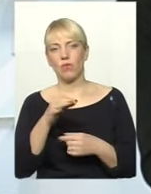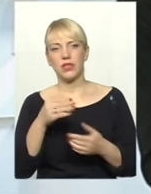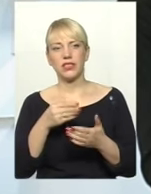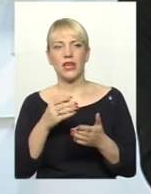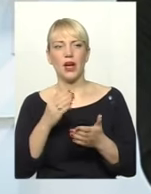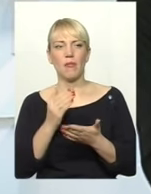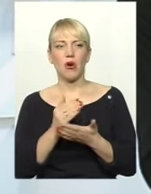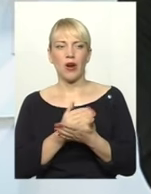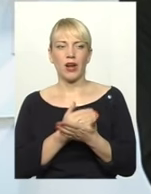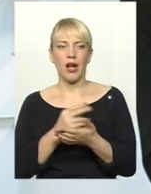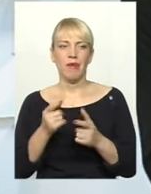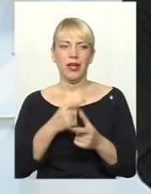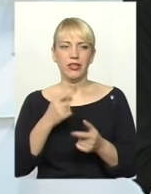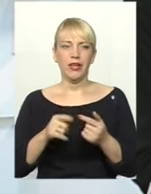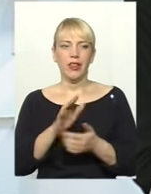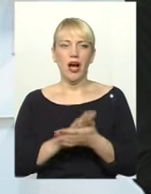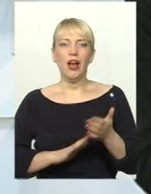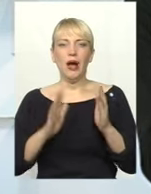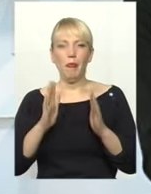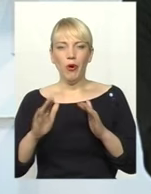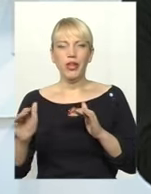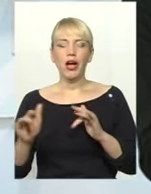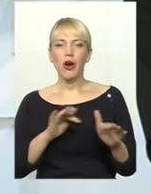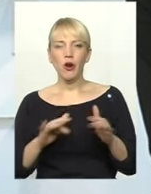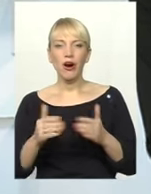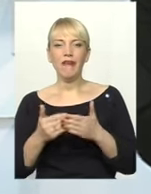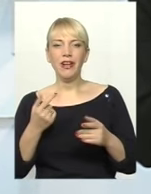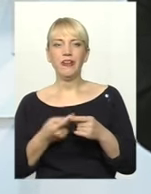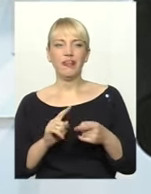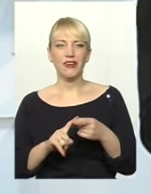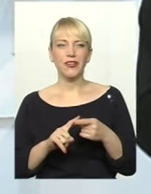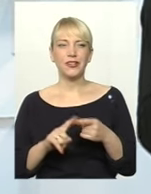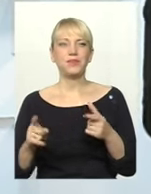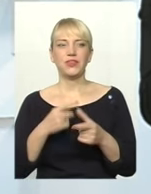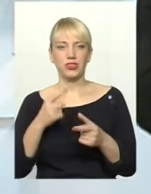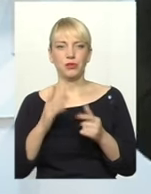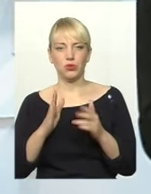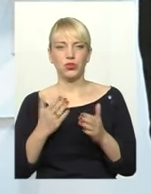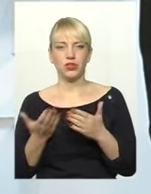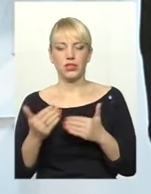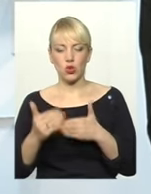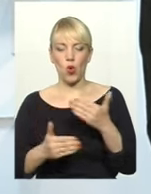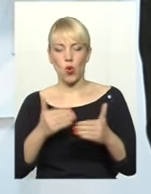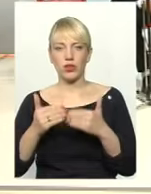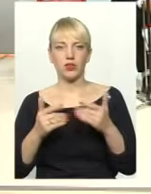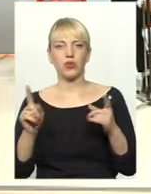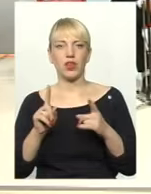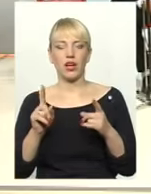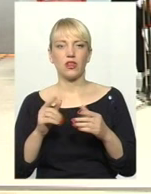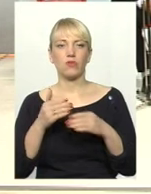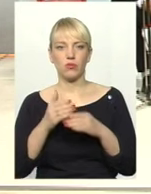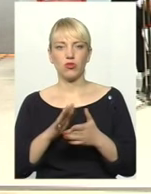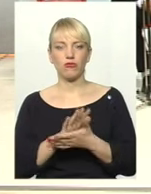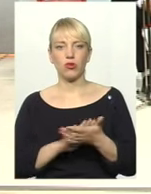Чи далі буде рух від того, чи це буде тією сходинкою, яка допоможе в